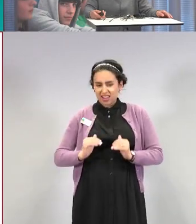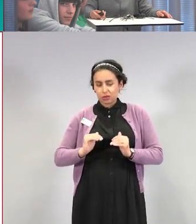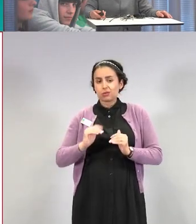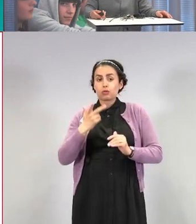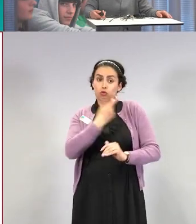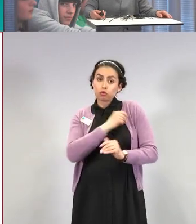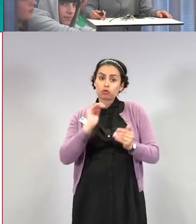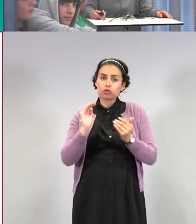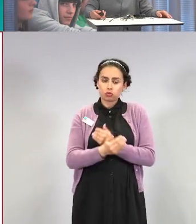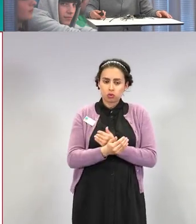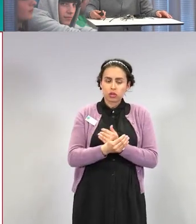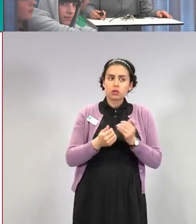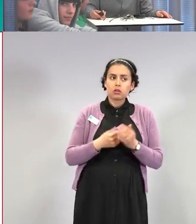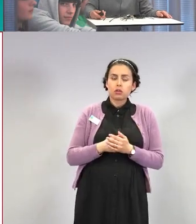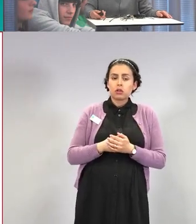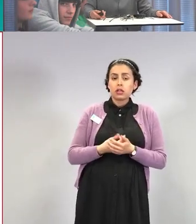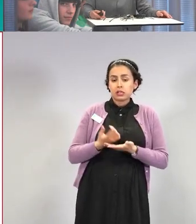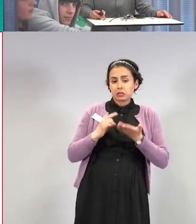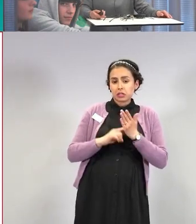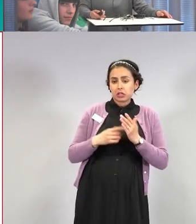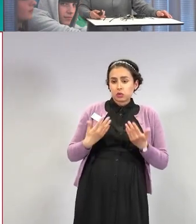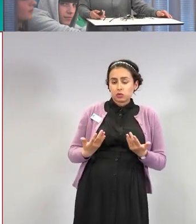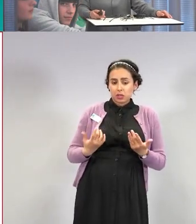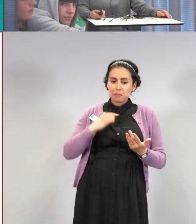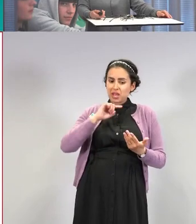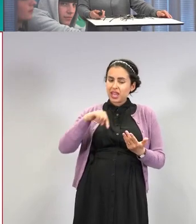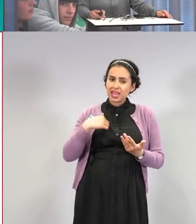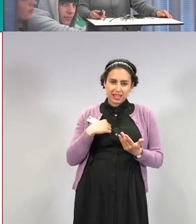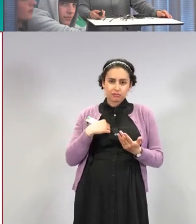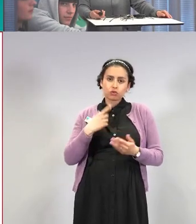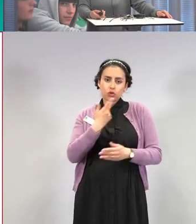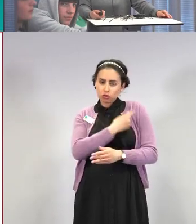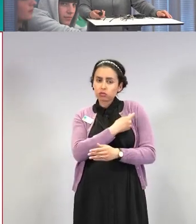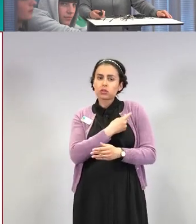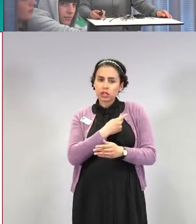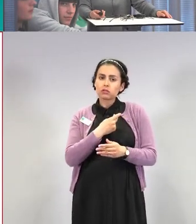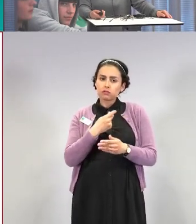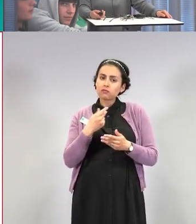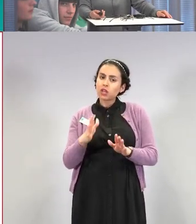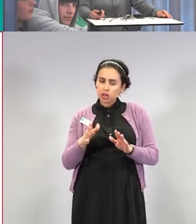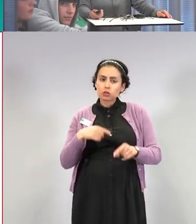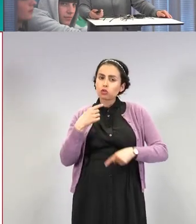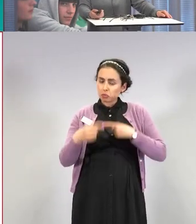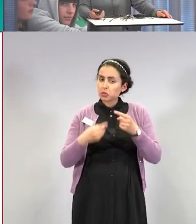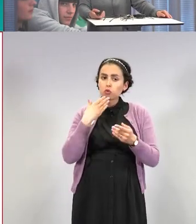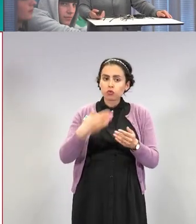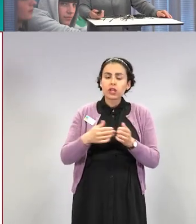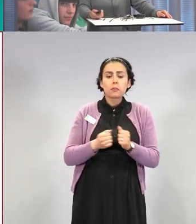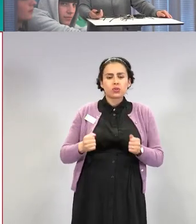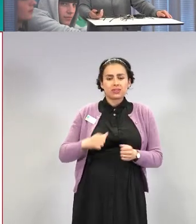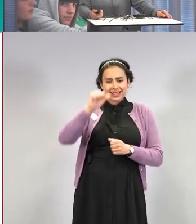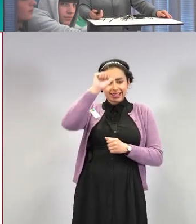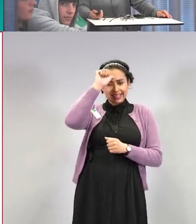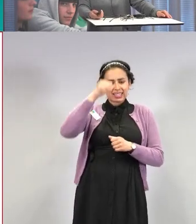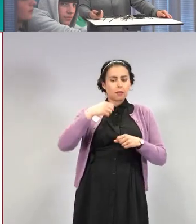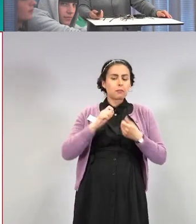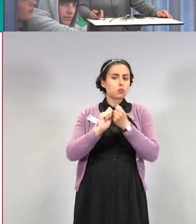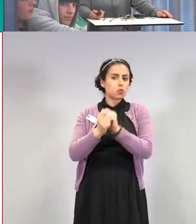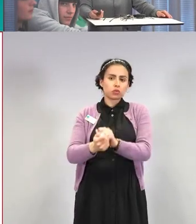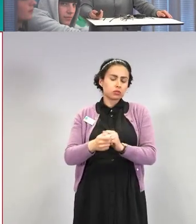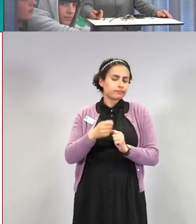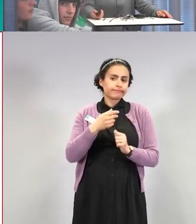tämä rokote, mitä meillä nyt valtarokotteena käytetään. Ei koske ikään ehkä siitä Intian muunnoksesta. Vielä ei oikein tiedetä,